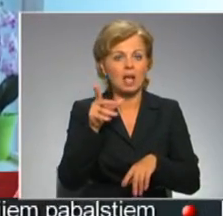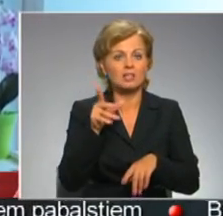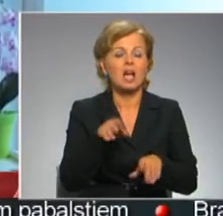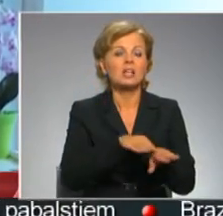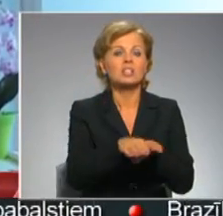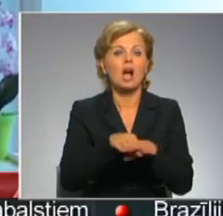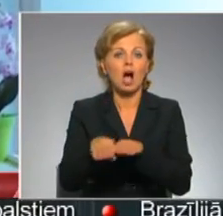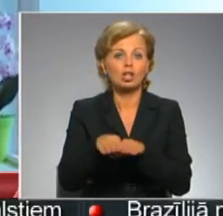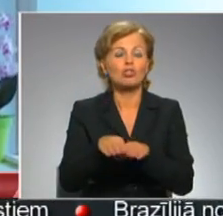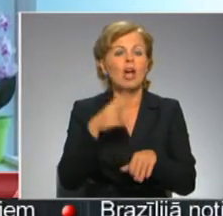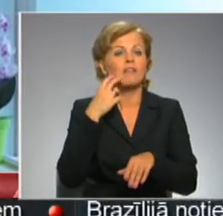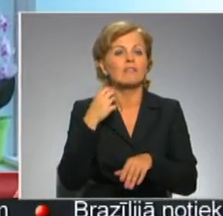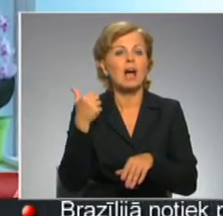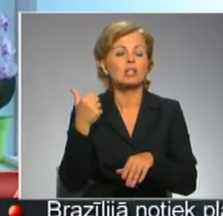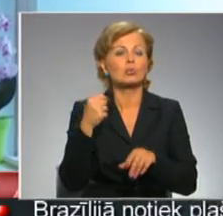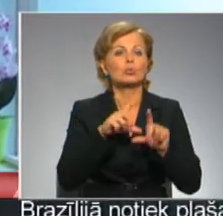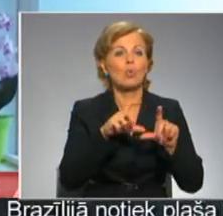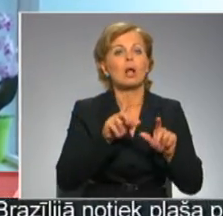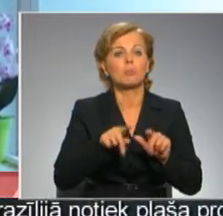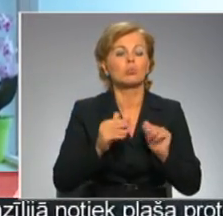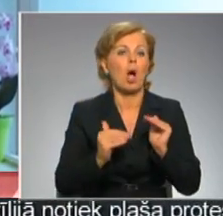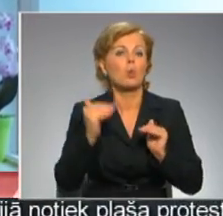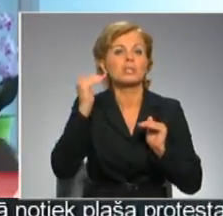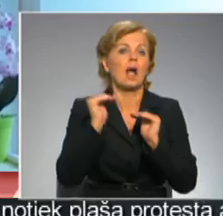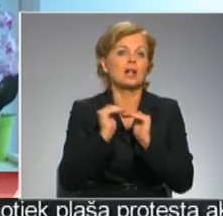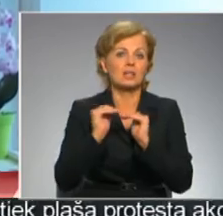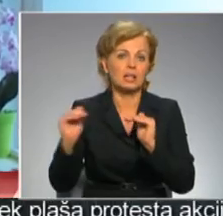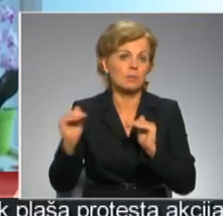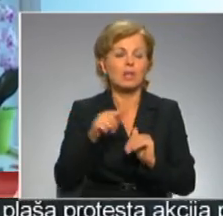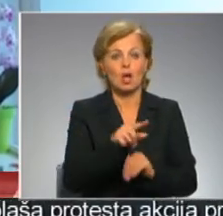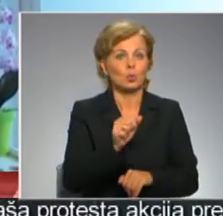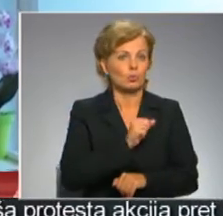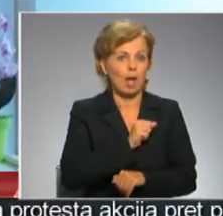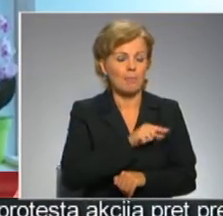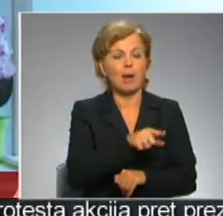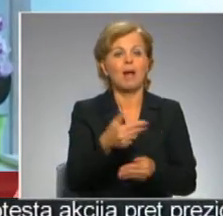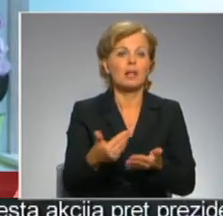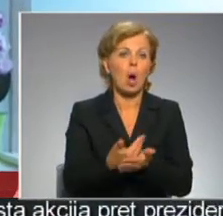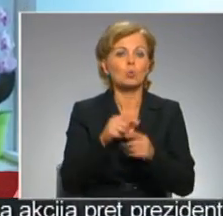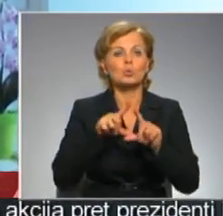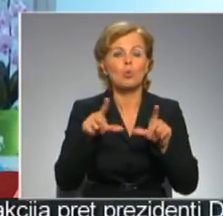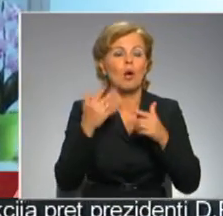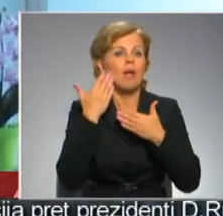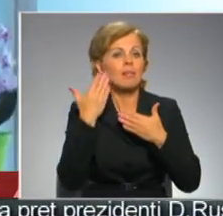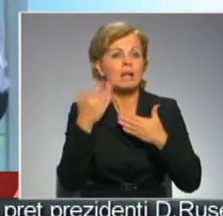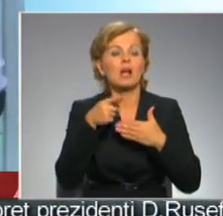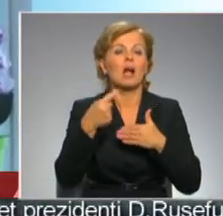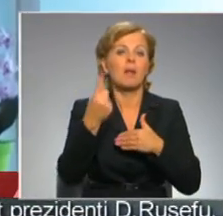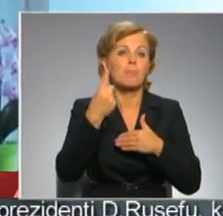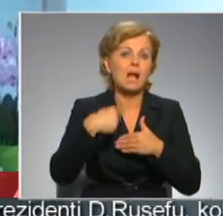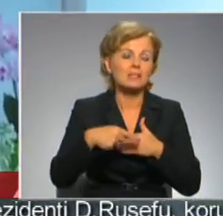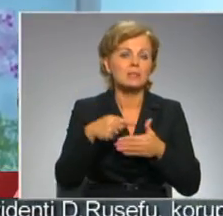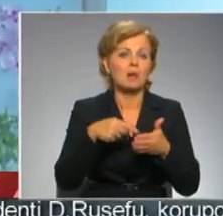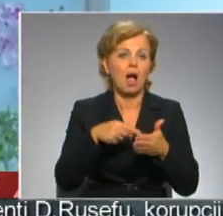Salīdzinot no šajā manu veco skolu, tad es domāju, daudz augstāks līmenis. Nebaida tas, ka tā ir jauna skola, nevar zināt, kādas būs prasības?